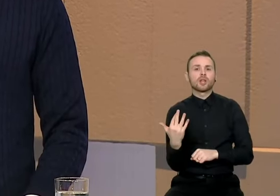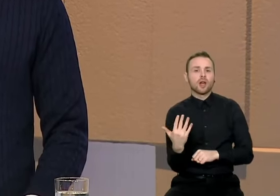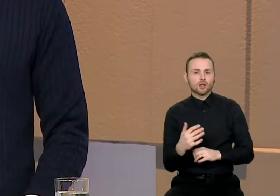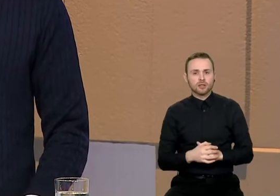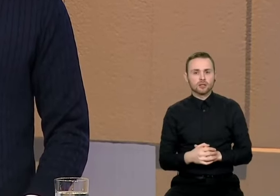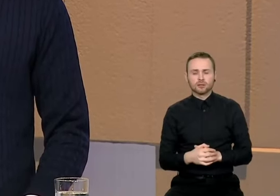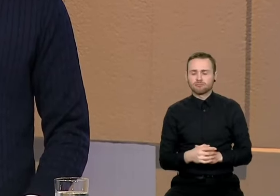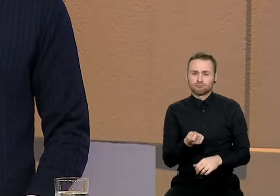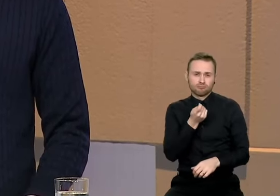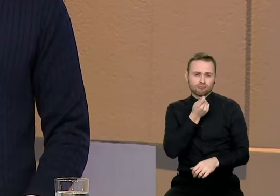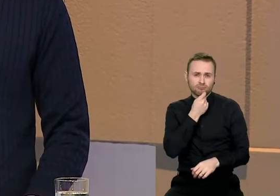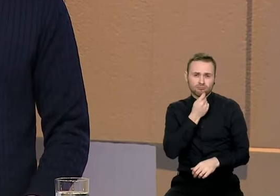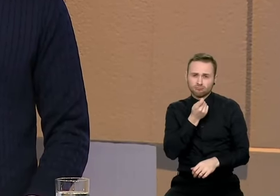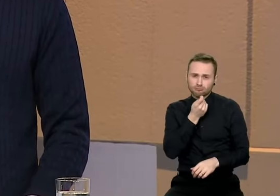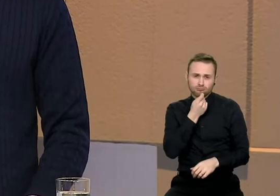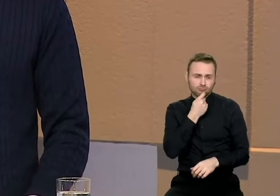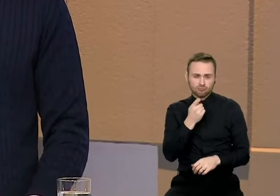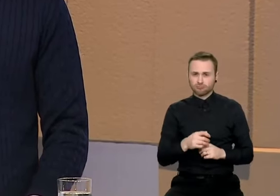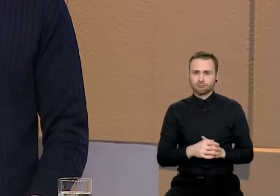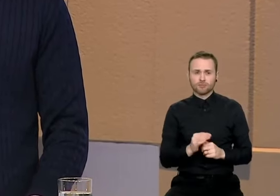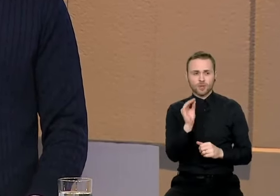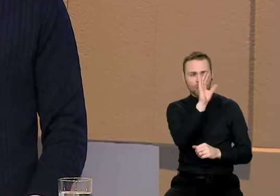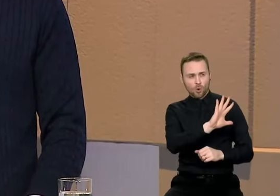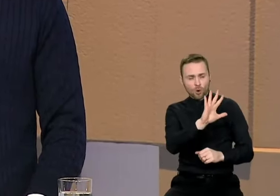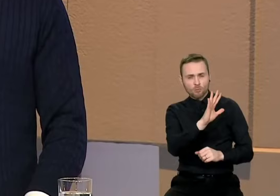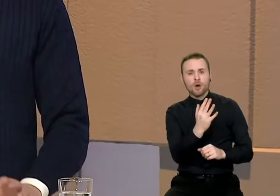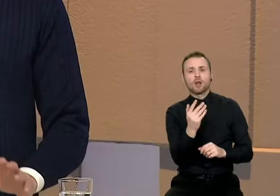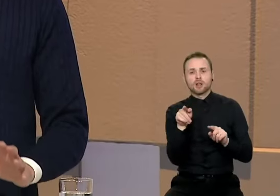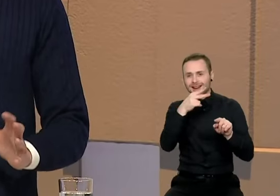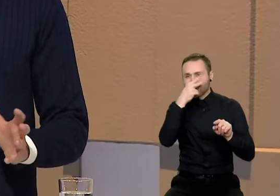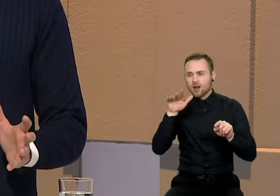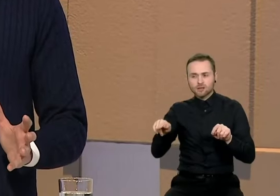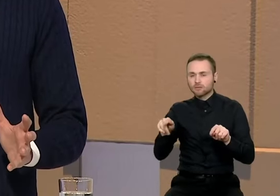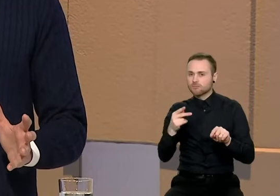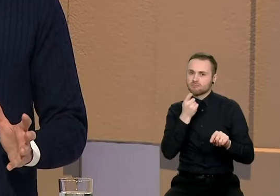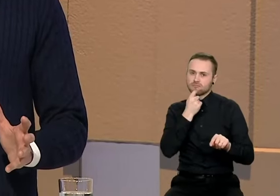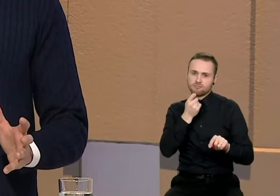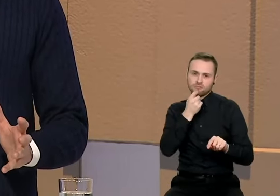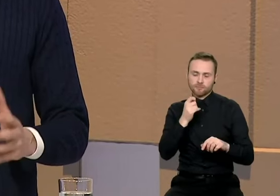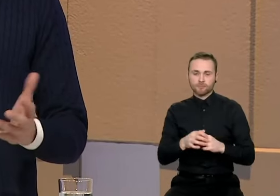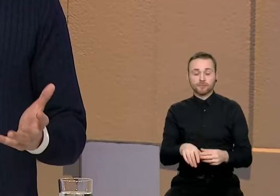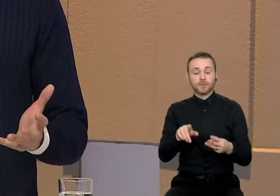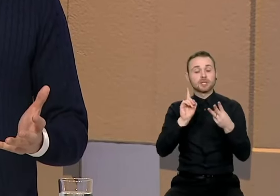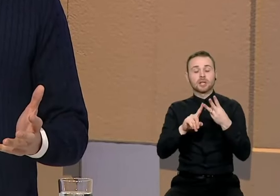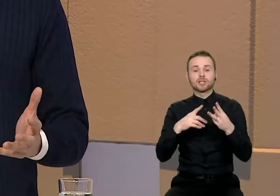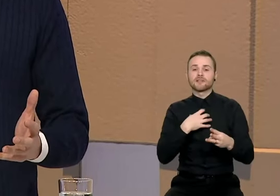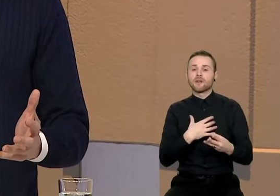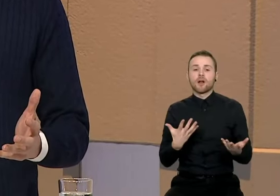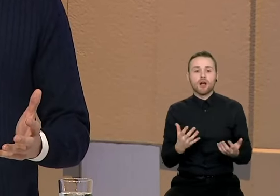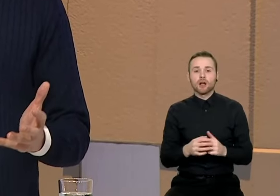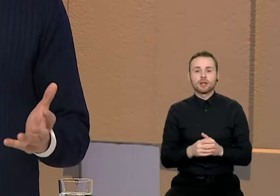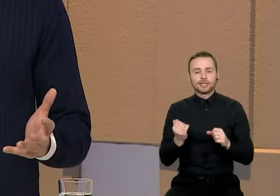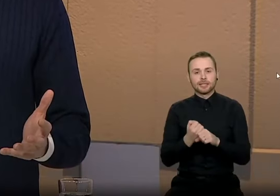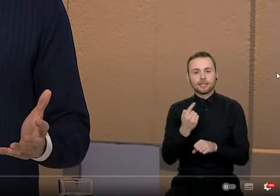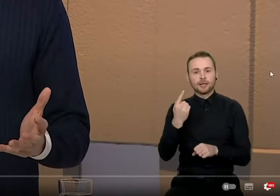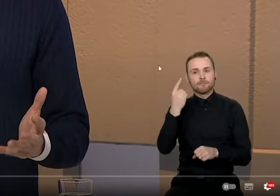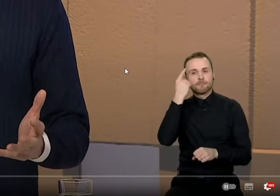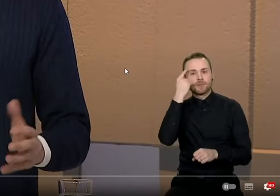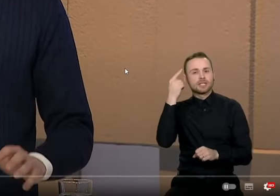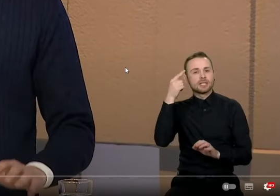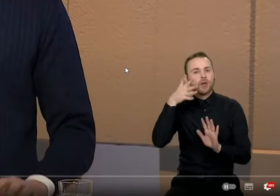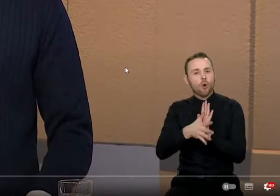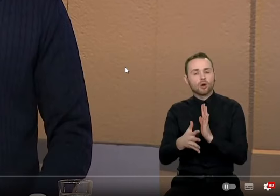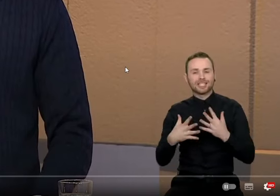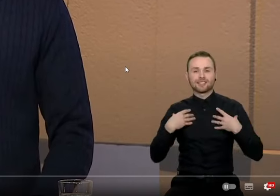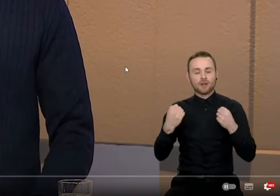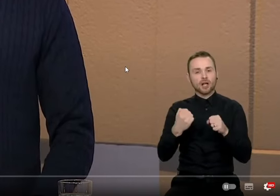labai mažas pagal visus Europos Sąjungos standartus. Ir trečias dalykas labai svarbu yra stiprinti psichinę sveikatą ir užtikrinti